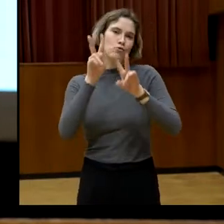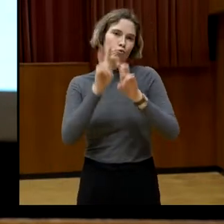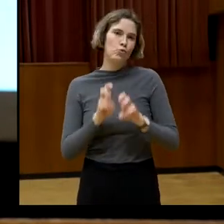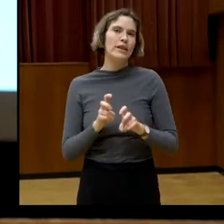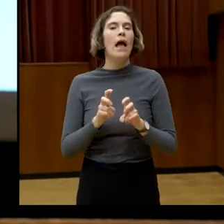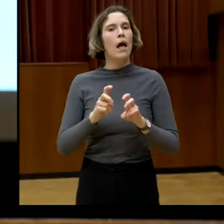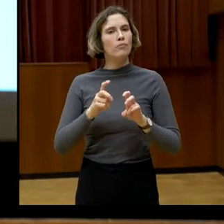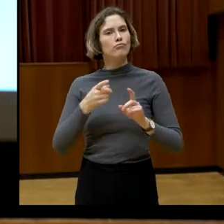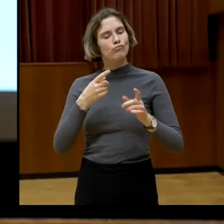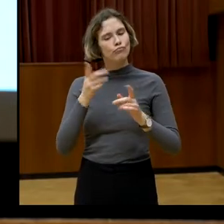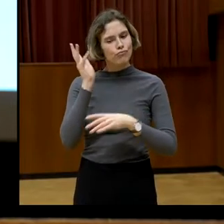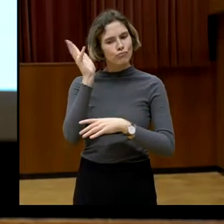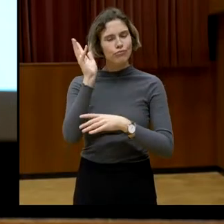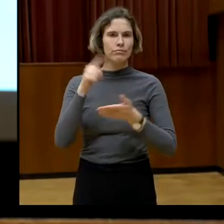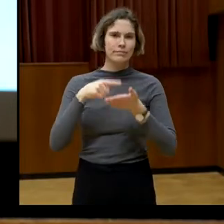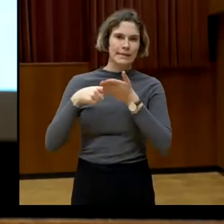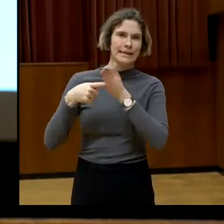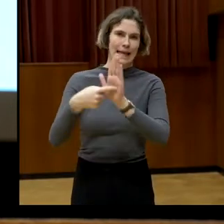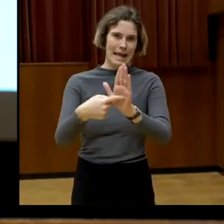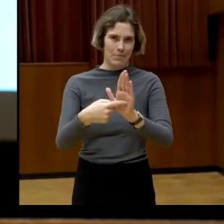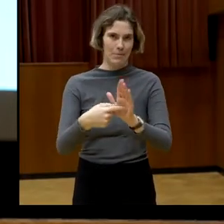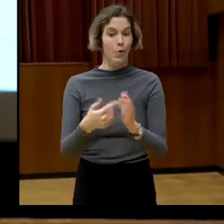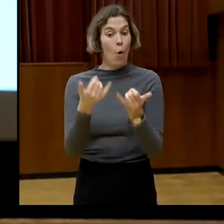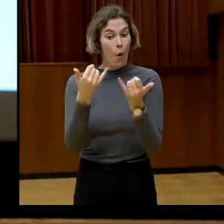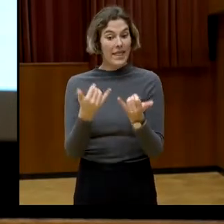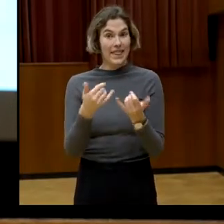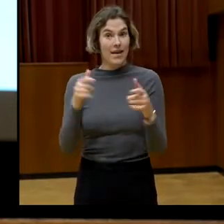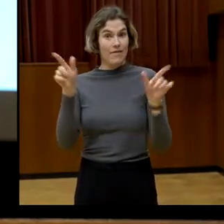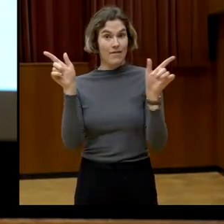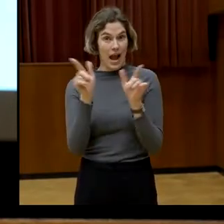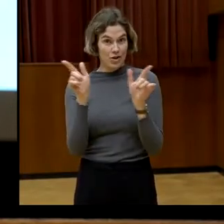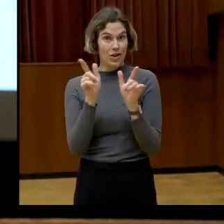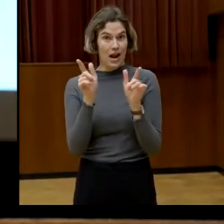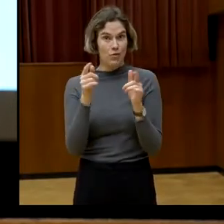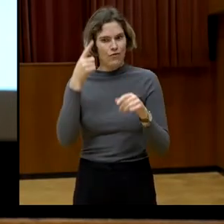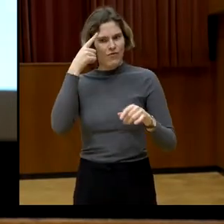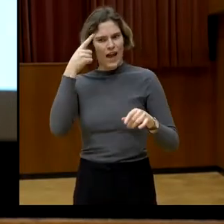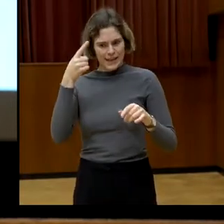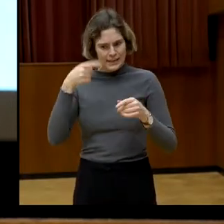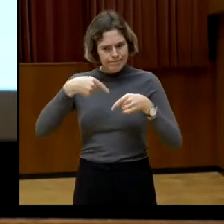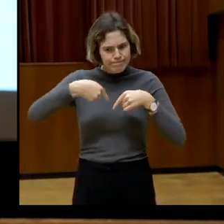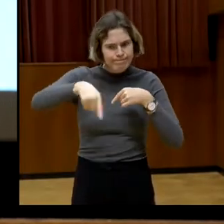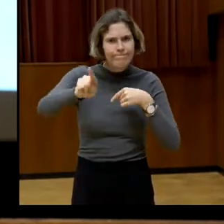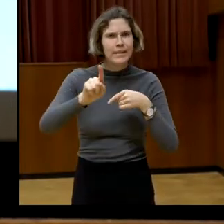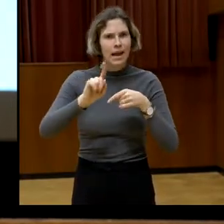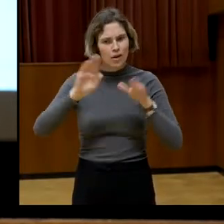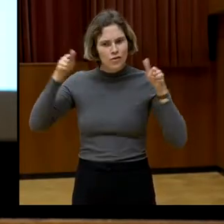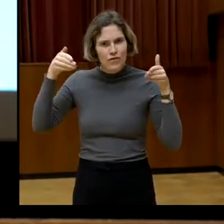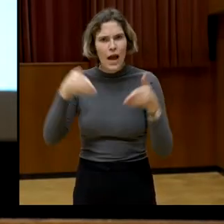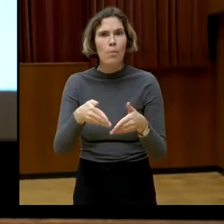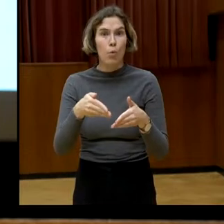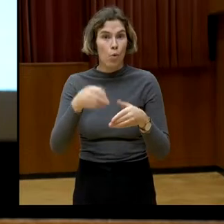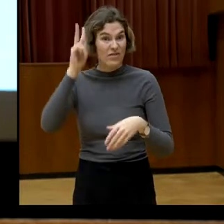Veranstaltung als Auftakt für diesen tollen Schwerpunkt der Wiener Volkshochschulen.